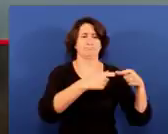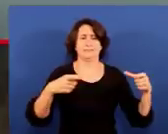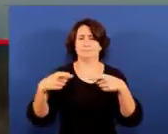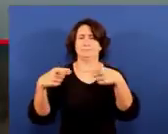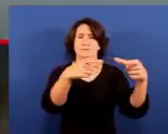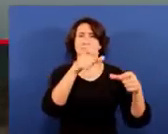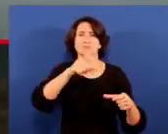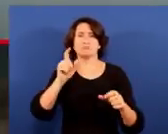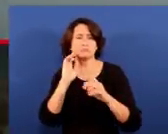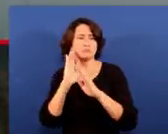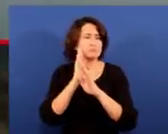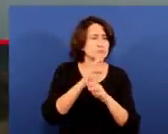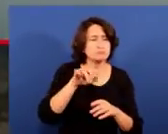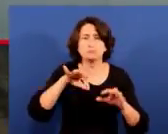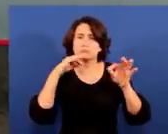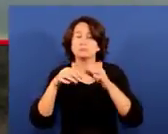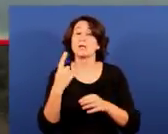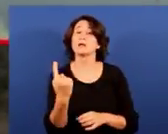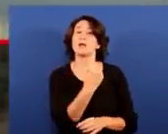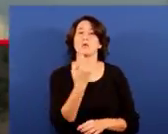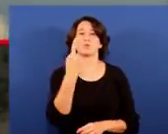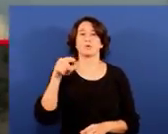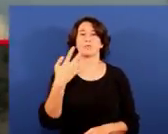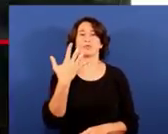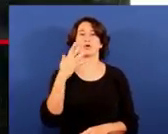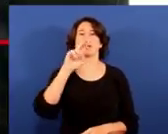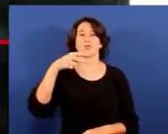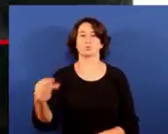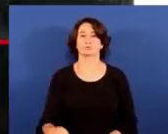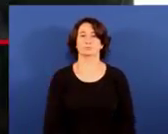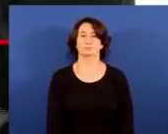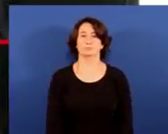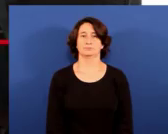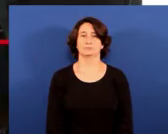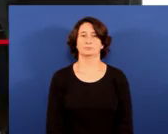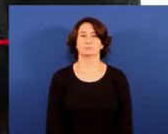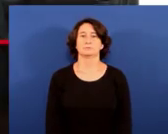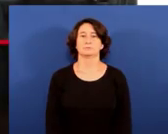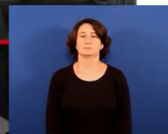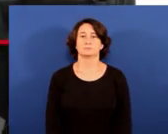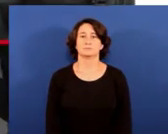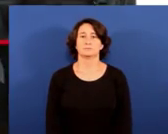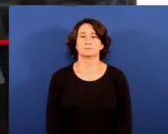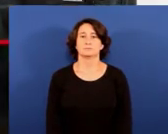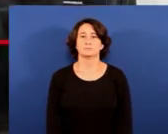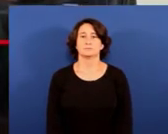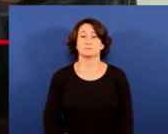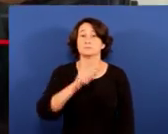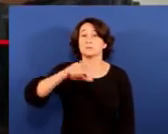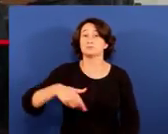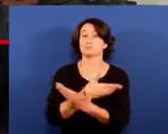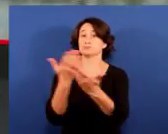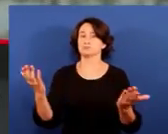eta zingira mirotz bat. Zertzetak, aate txizulariak, basateak eta iparateak, taldeka elkartuta,